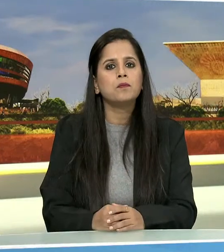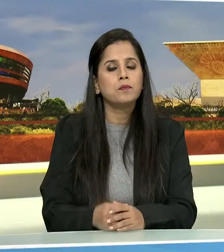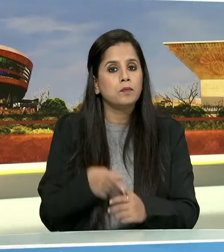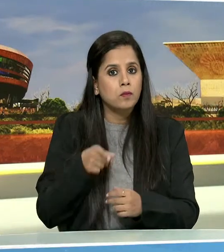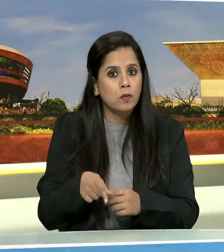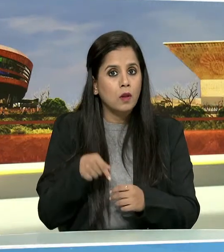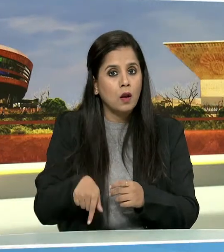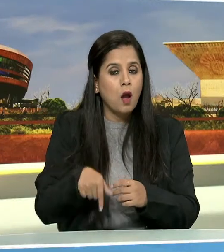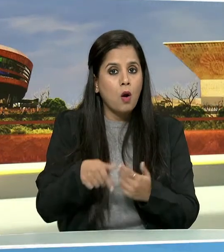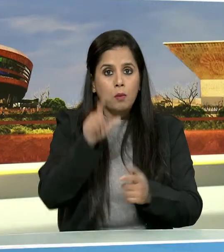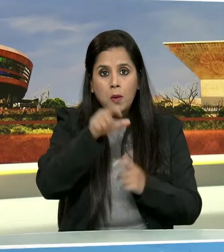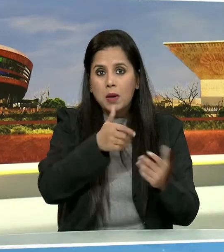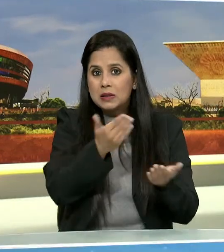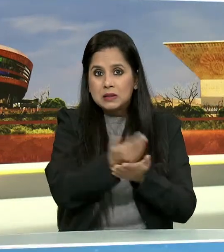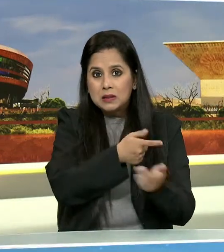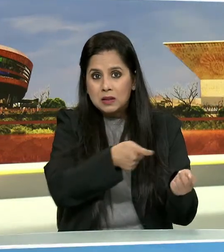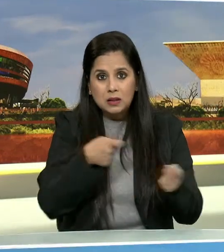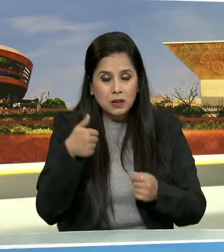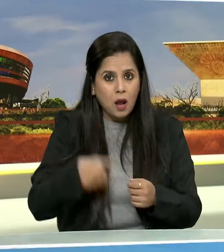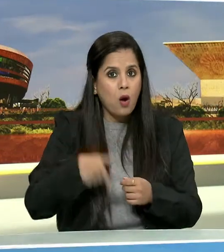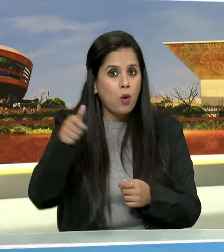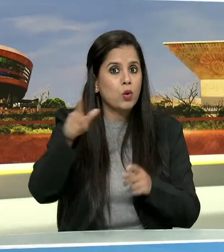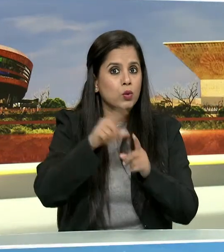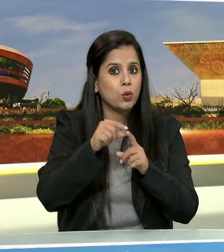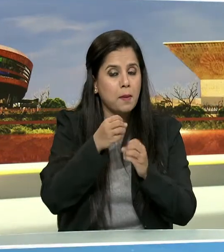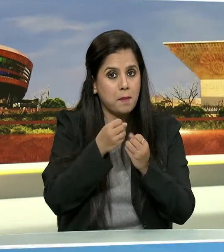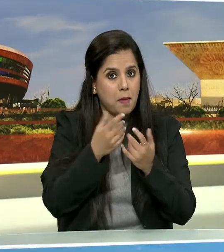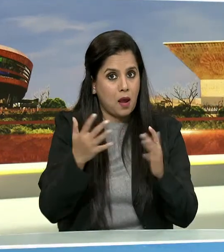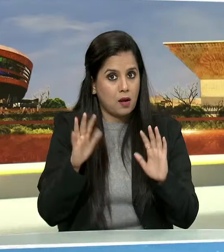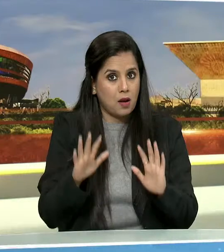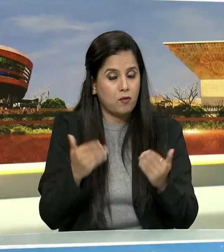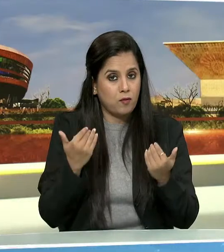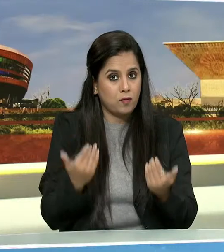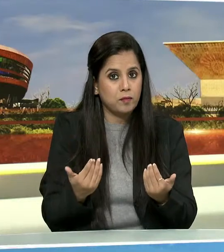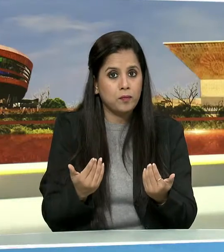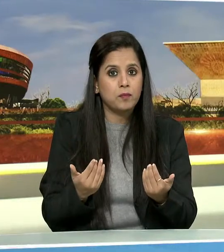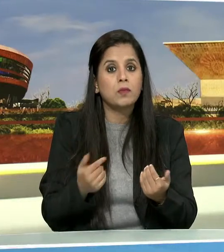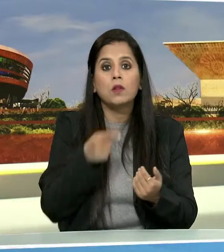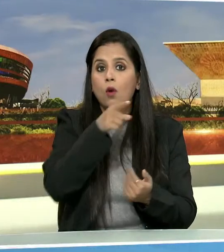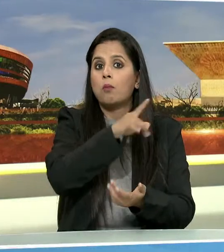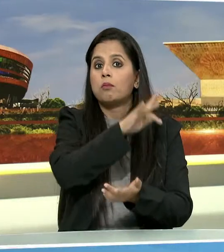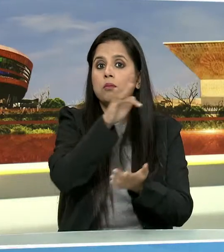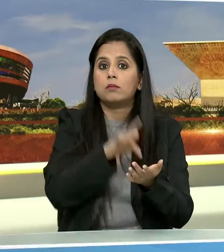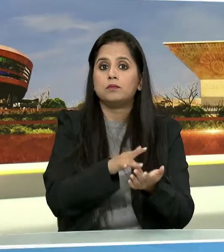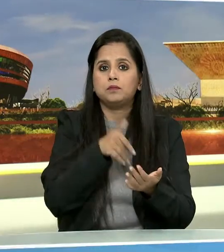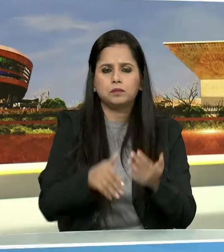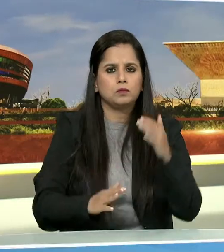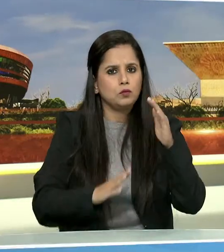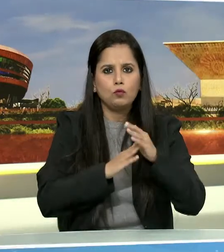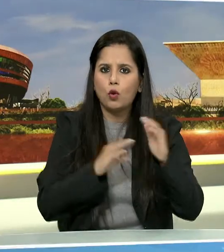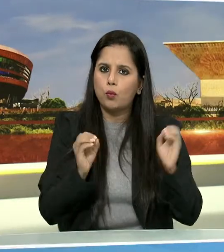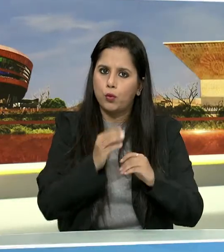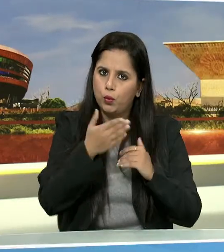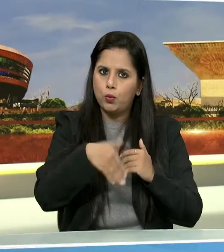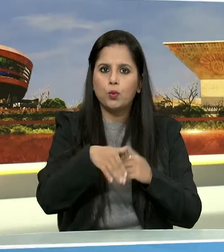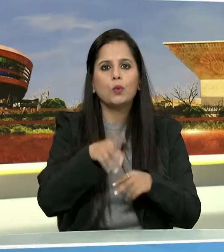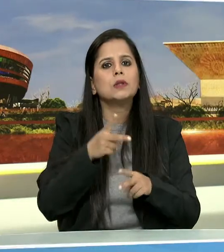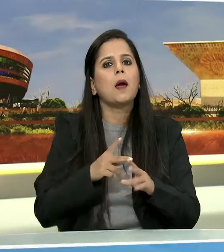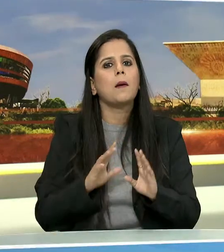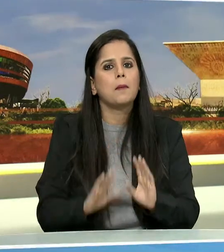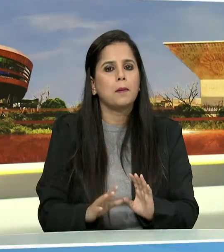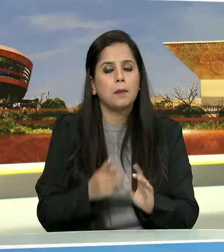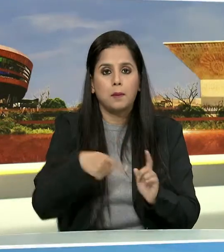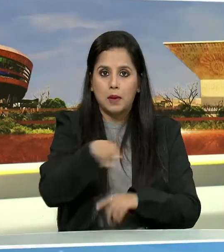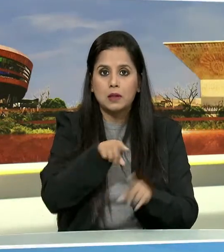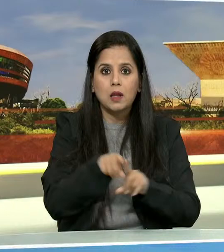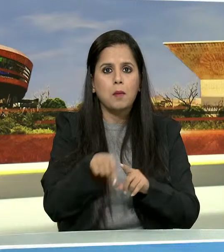ओपरेशन जो हैं, जहां पर चल रहे थे सबसे ज़ादा, वहां रुके नहीं गए हैं, वहां